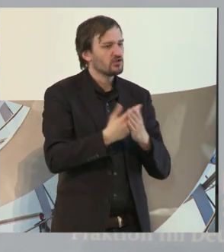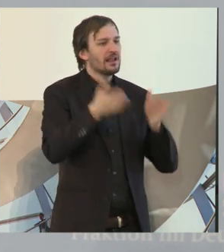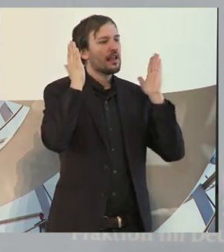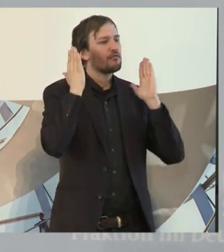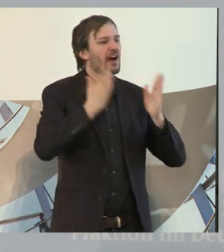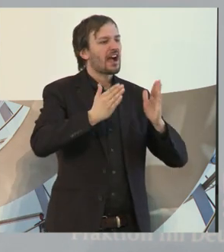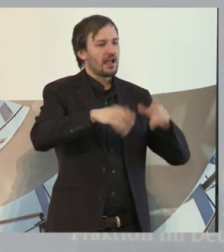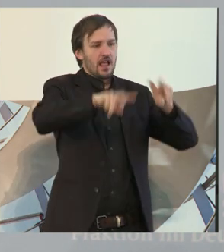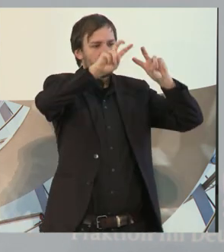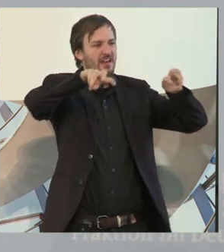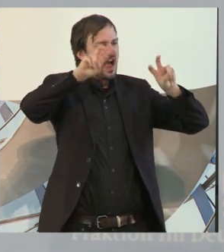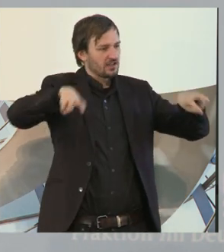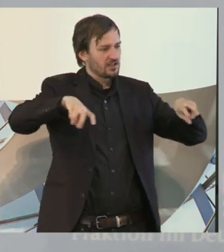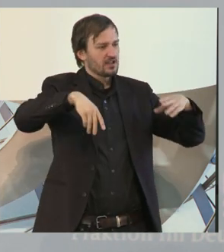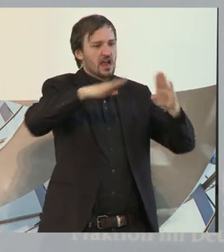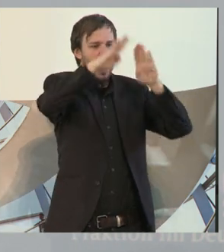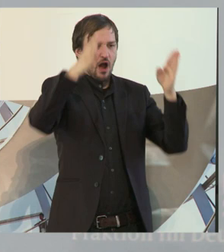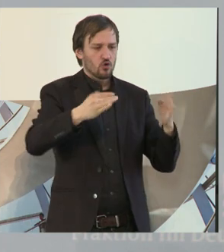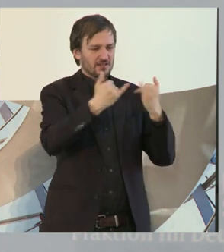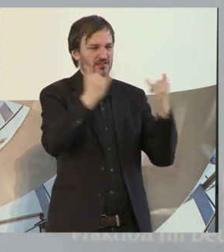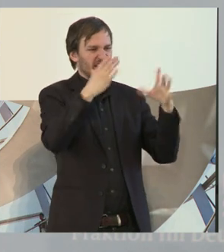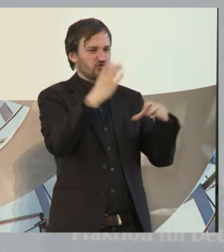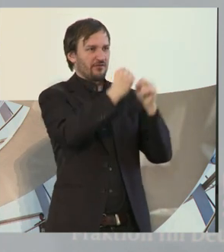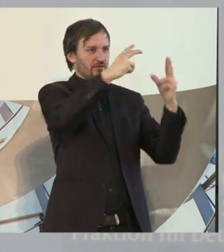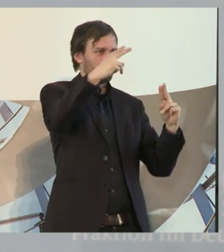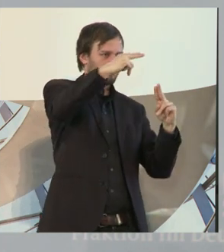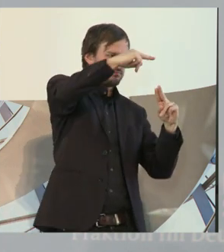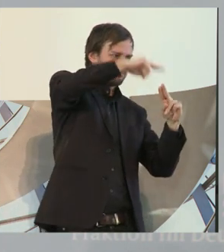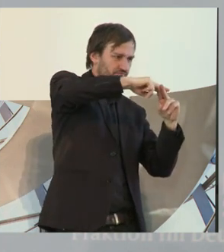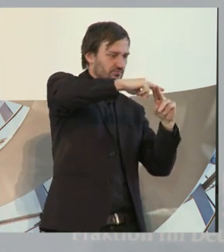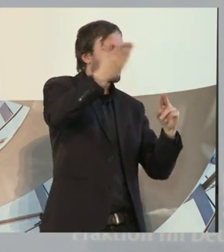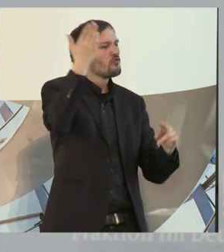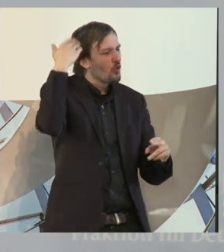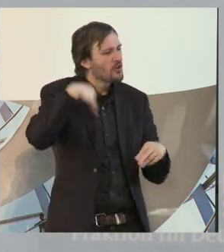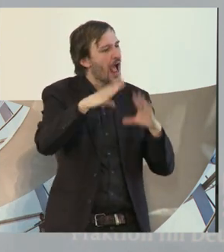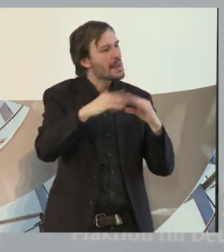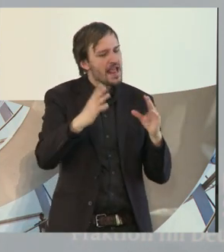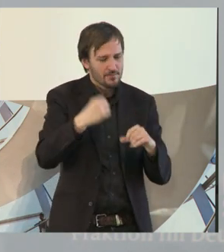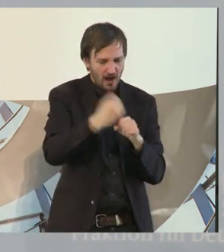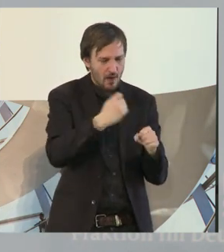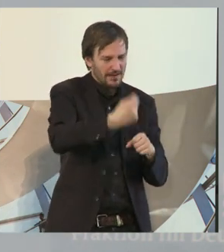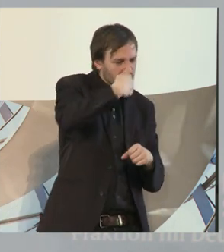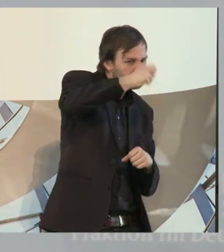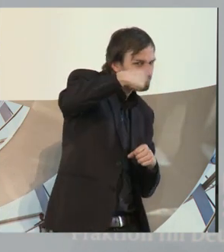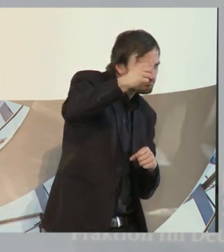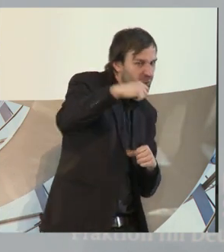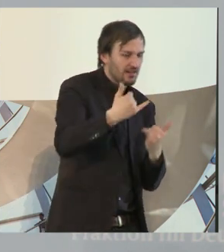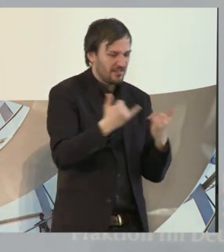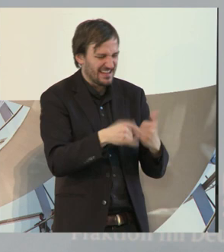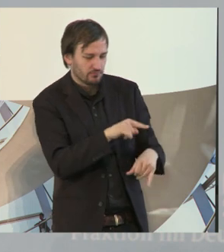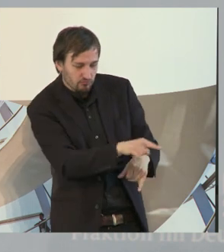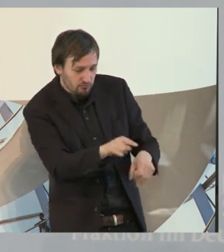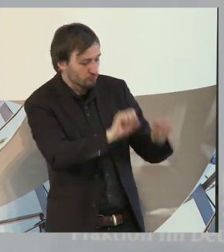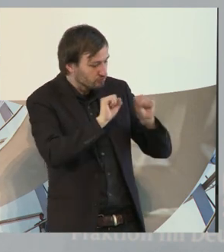Fachwerkhaus, wie verarbeite ich Lehm, wie es früher mal gemacht worden ist, wie